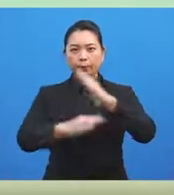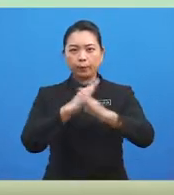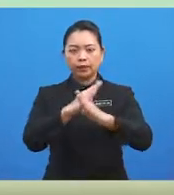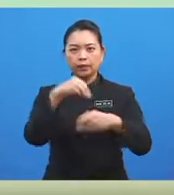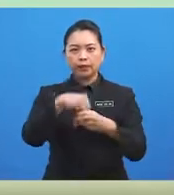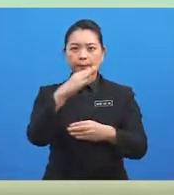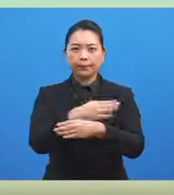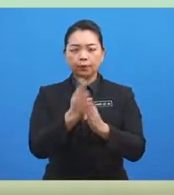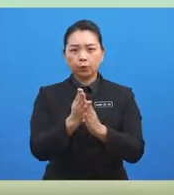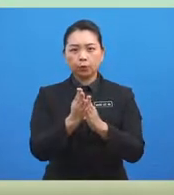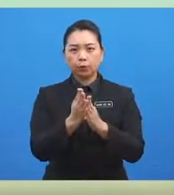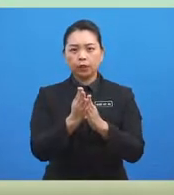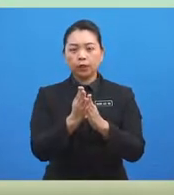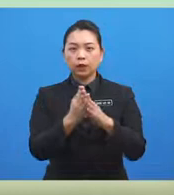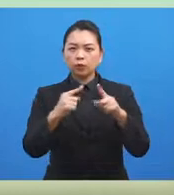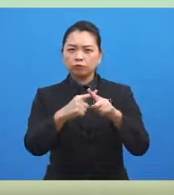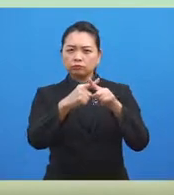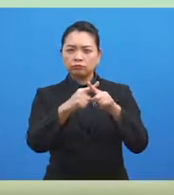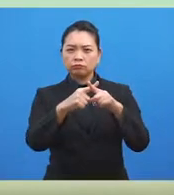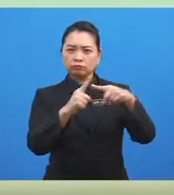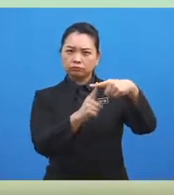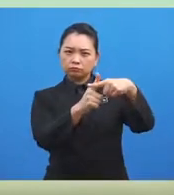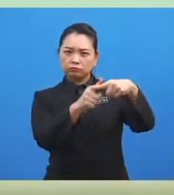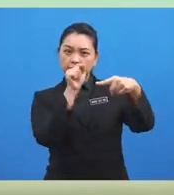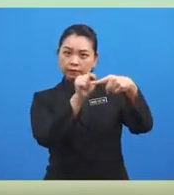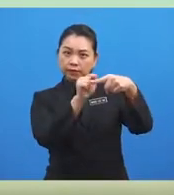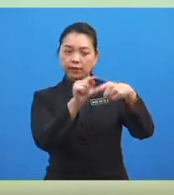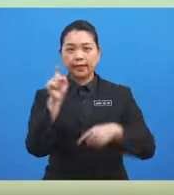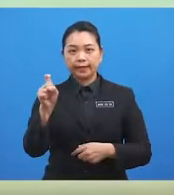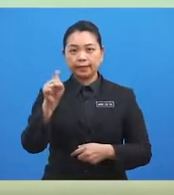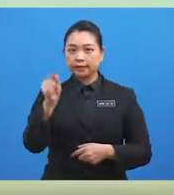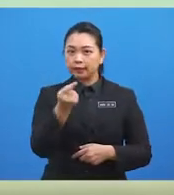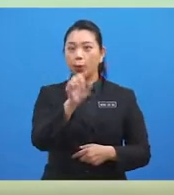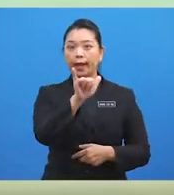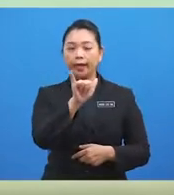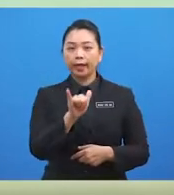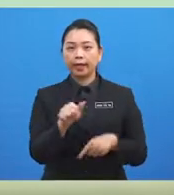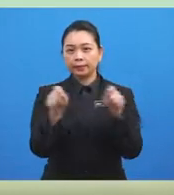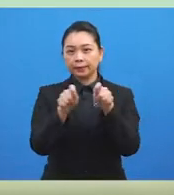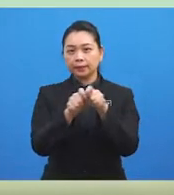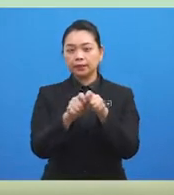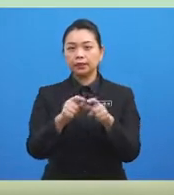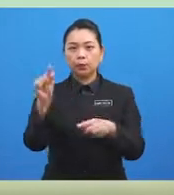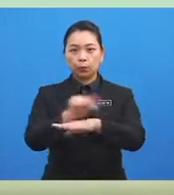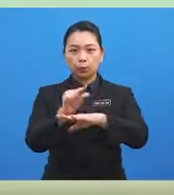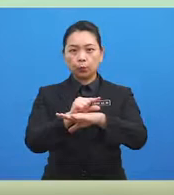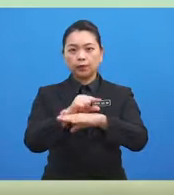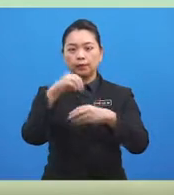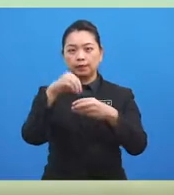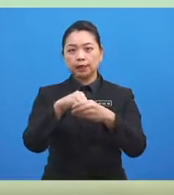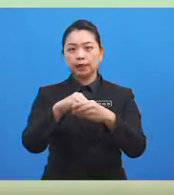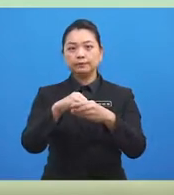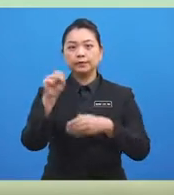bentuk koordinat X, Y seperti yang digunakan dalam sata